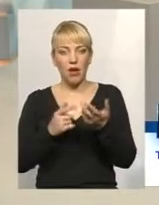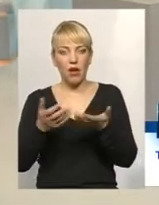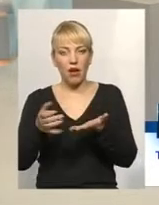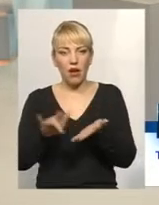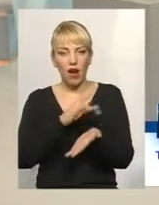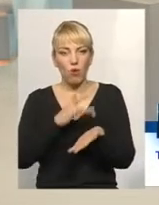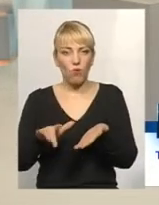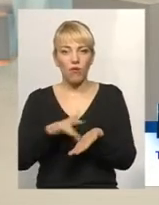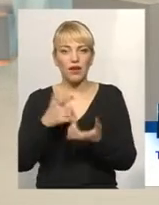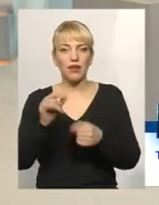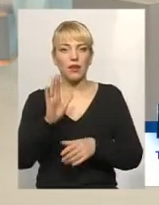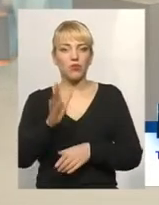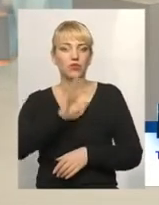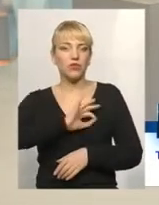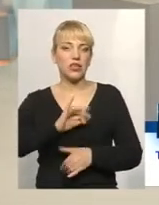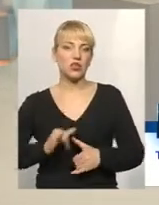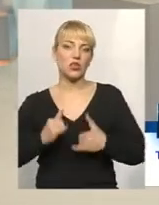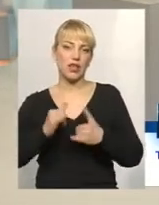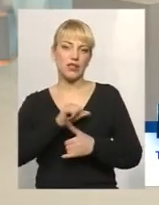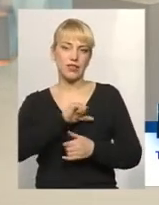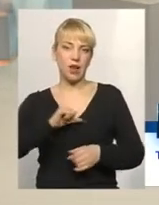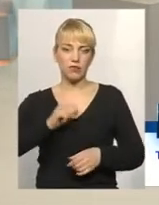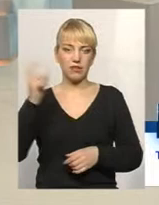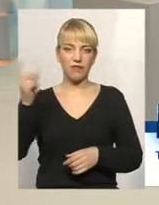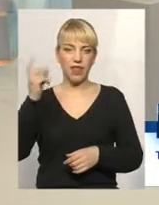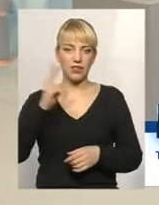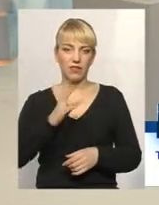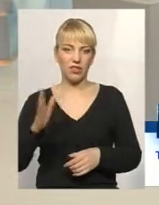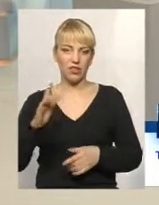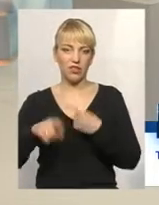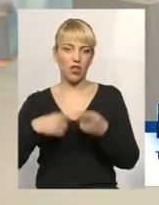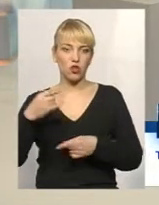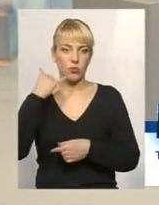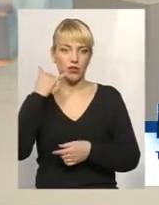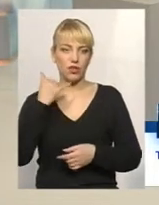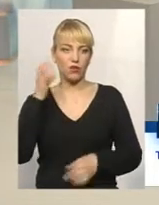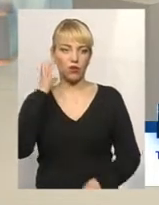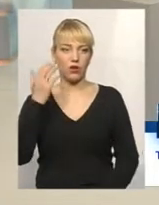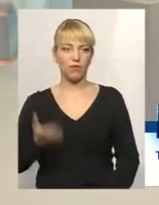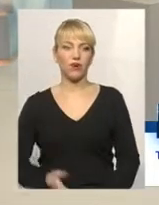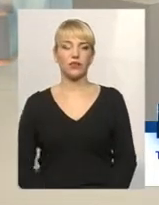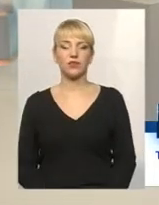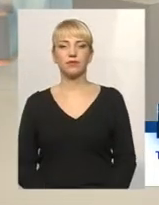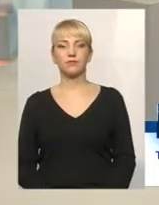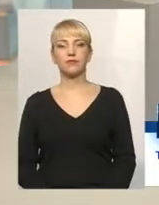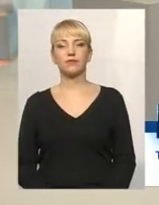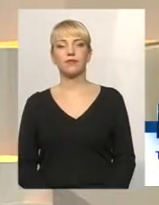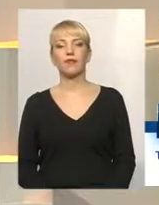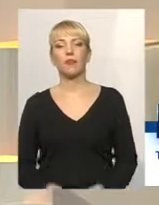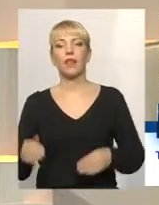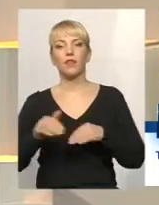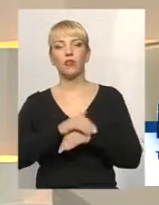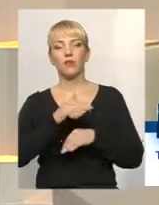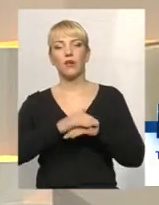вигідніше для самих власників квартир. У нас є наступний телефонний дзвінок, слухаємо вас. Добрий